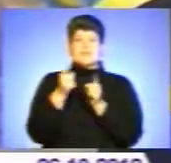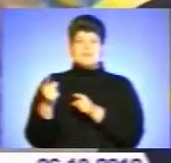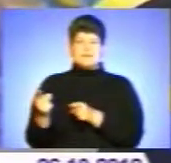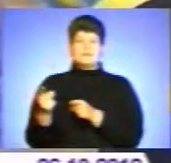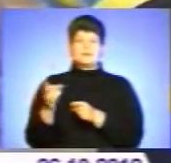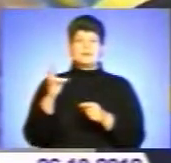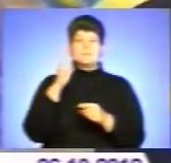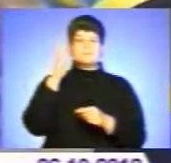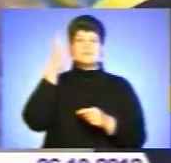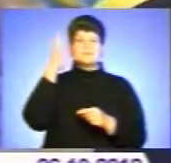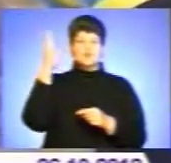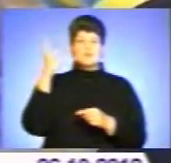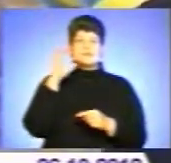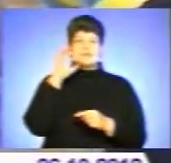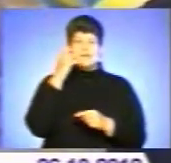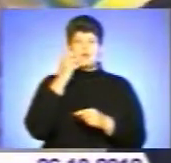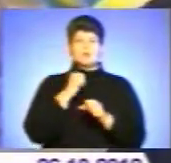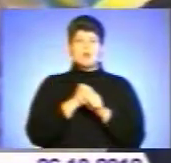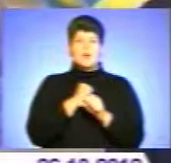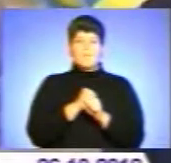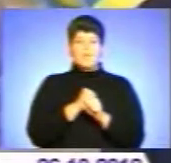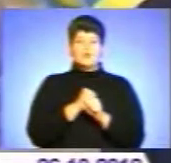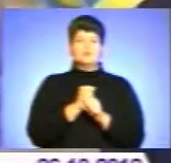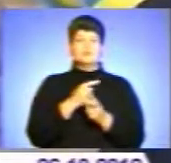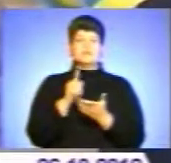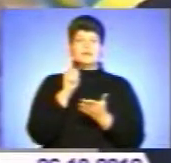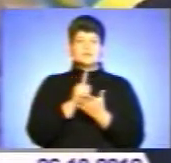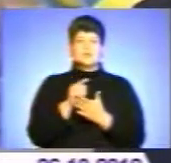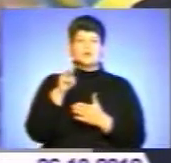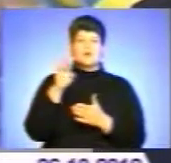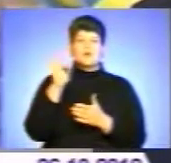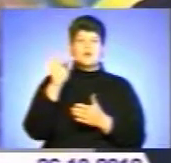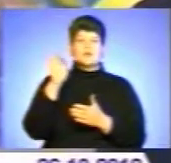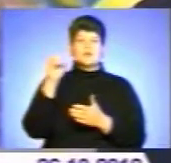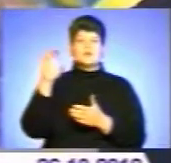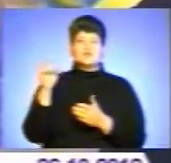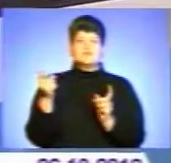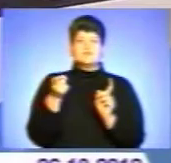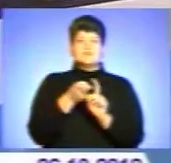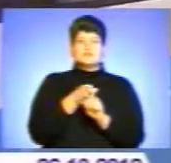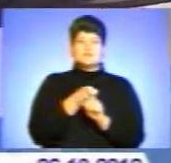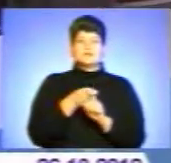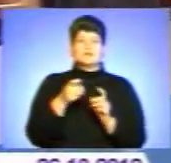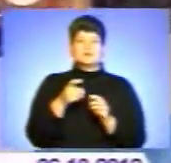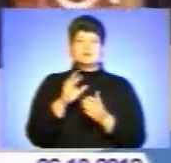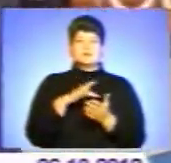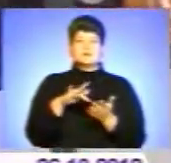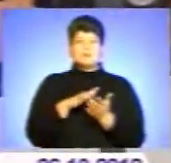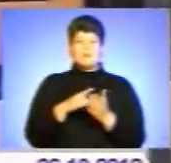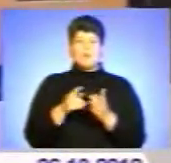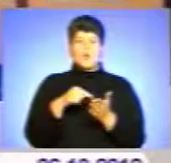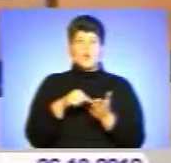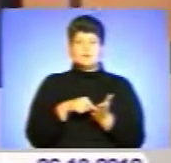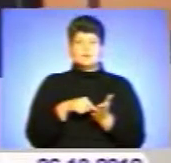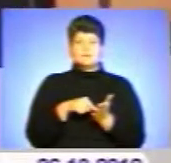перспективную, серьезную работу, мы должны Троєщину связать с центром города метро. Також премьеру глянув нові